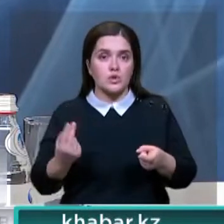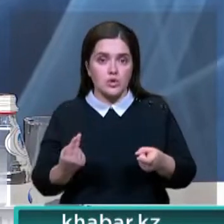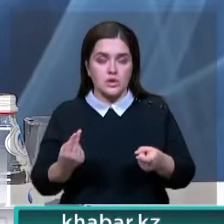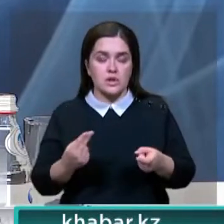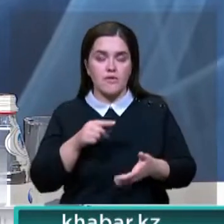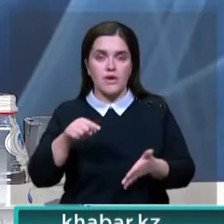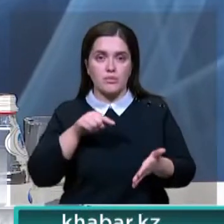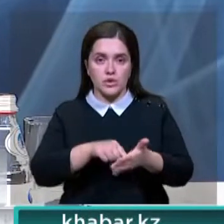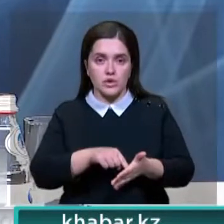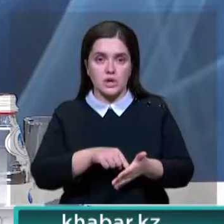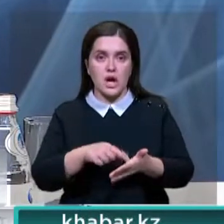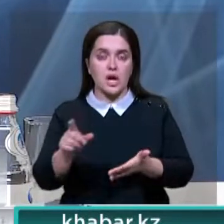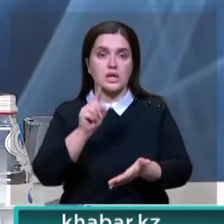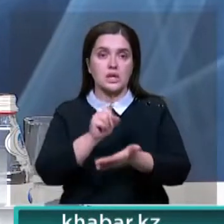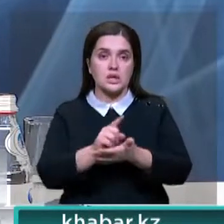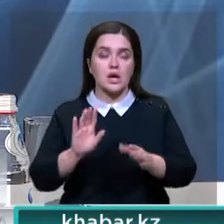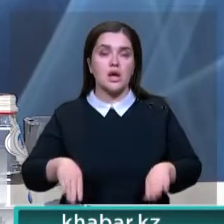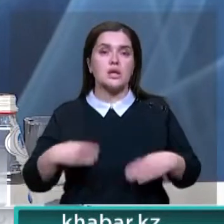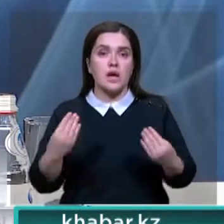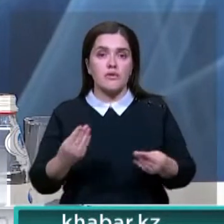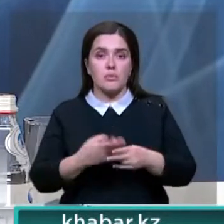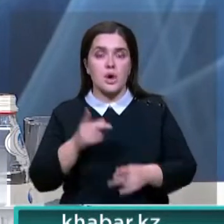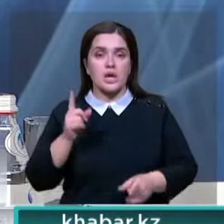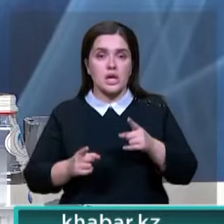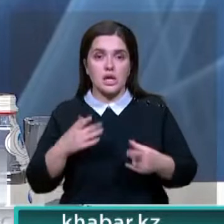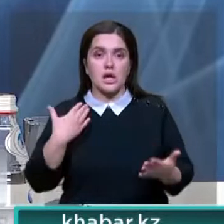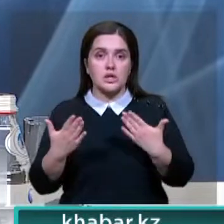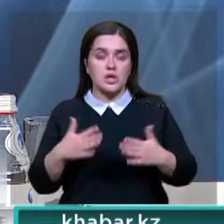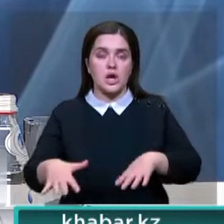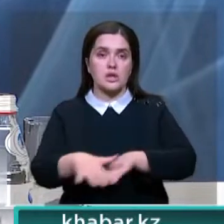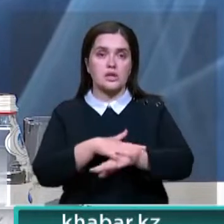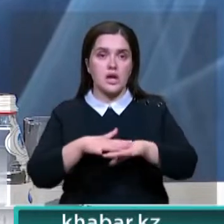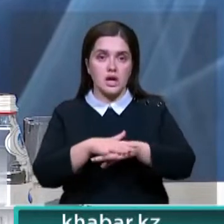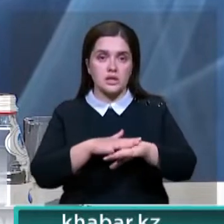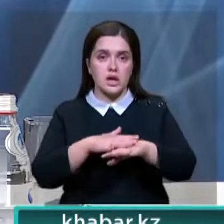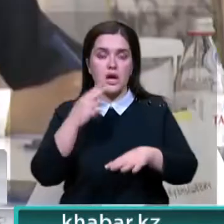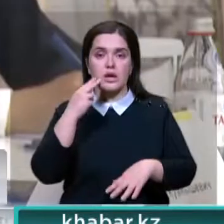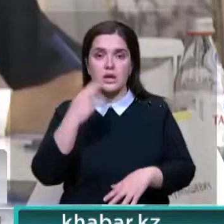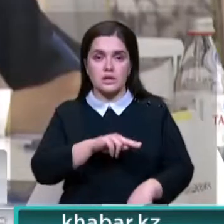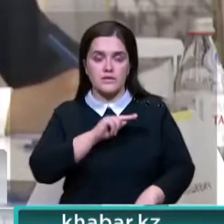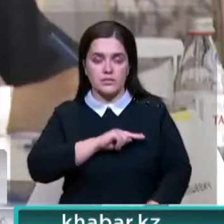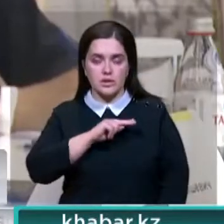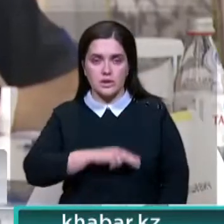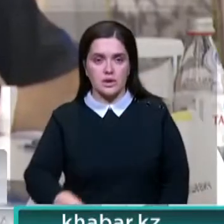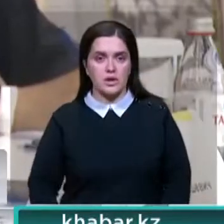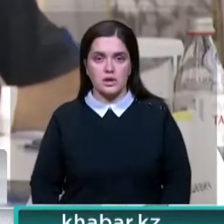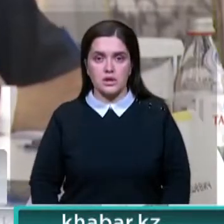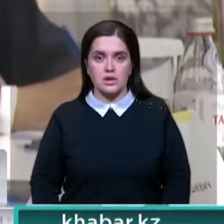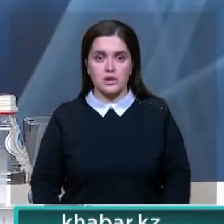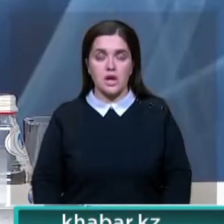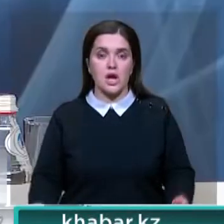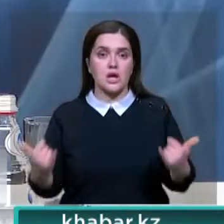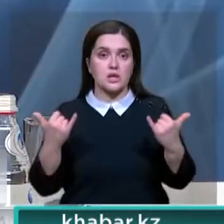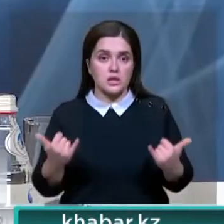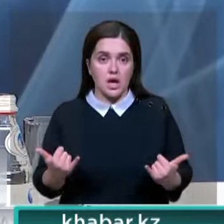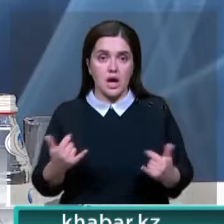опросы. Они должны давать картину реального отношения населения к качеству работы власти. В целом, на нынешнем этапе